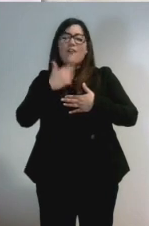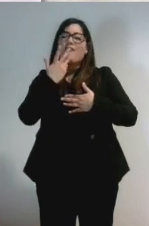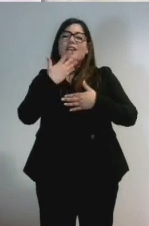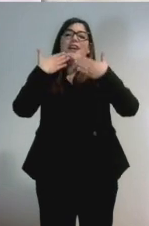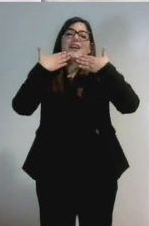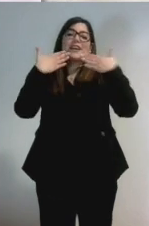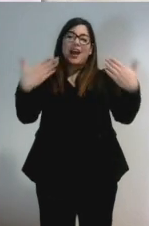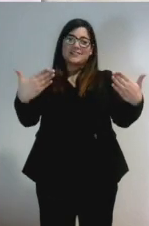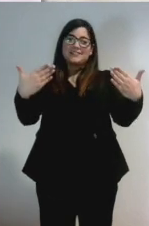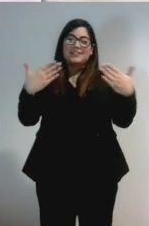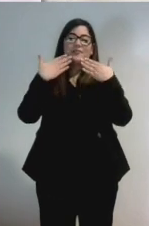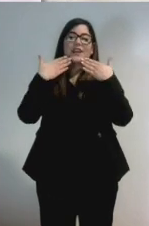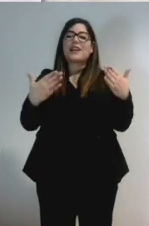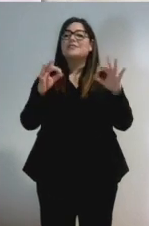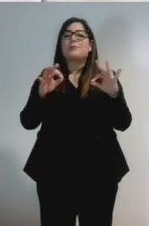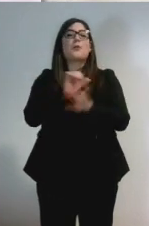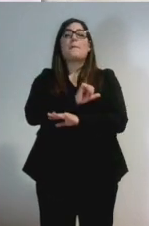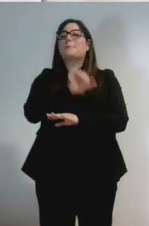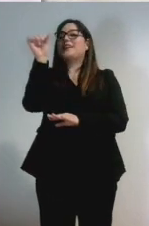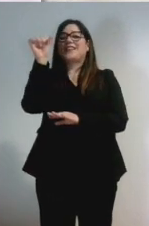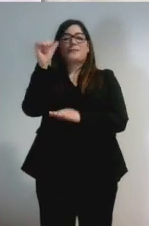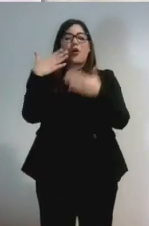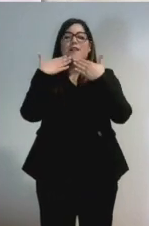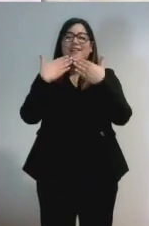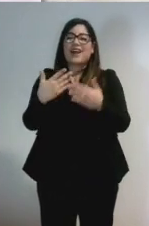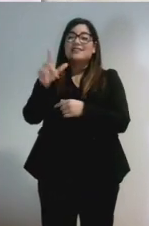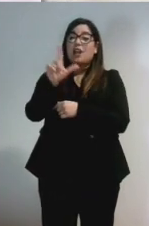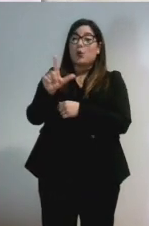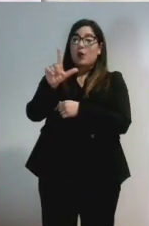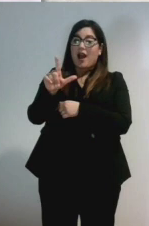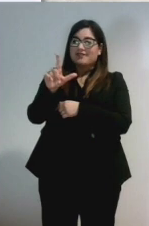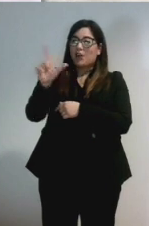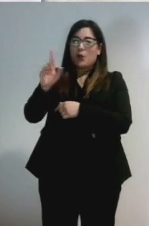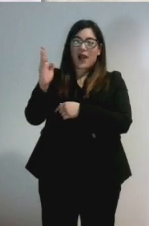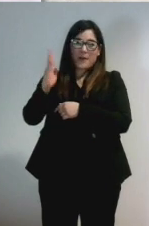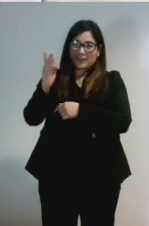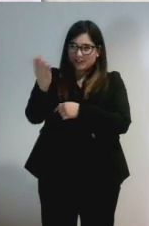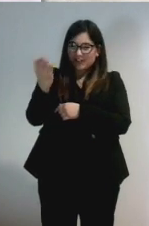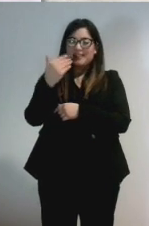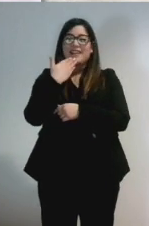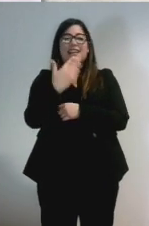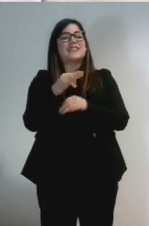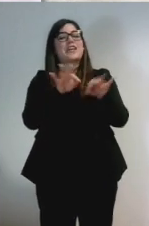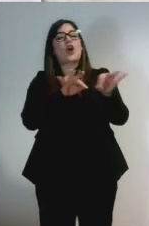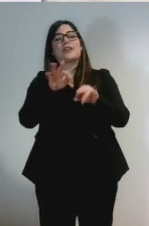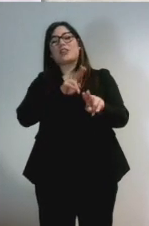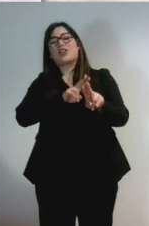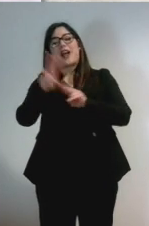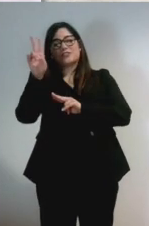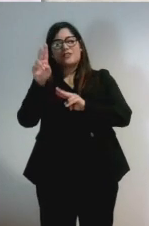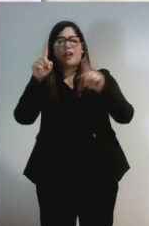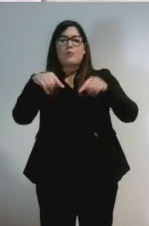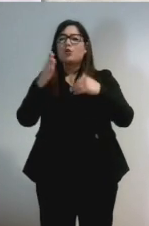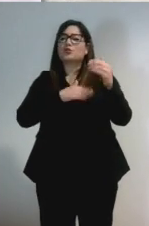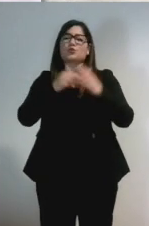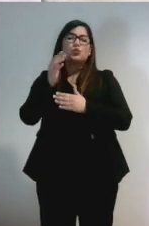mettendoli al primo posto. In primis grazie Luca, grazie Luca Baroncini, grazie al coordinamento nazionale, a tutta la struttura di